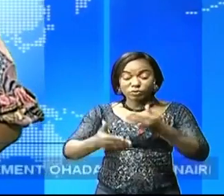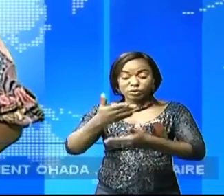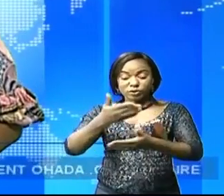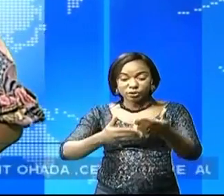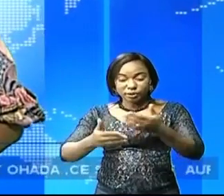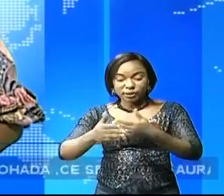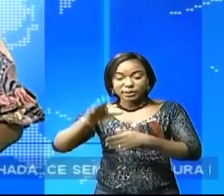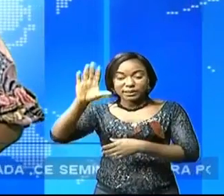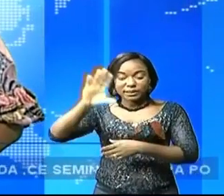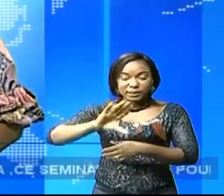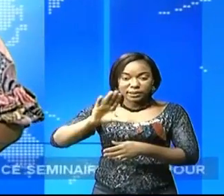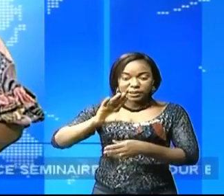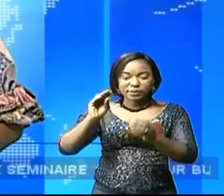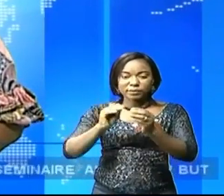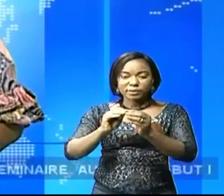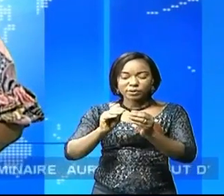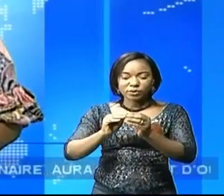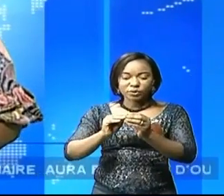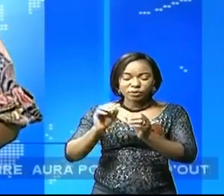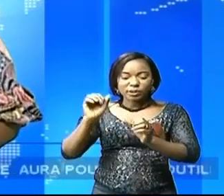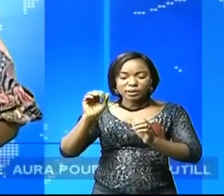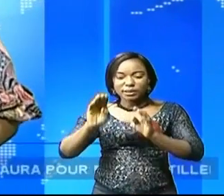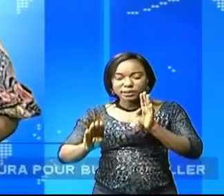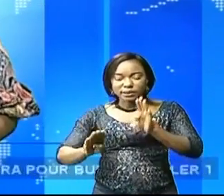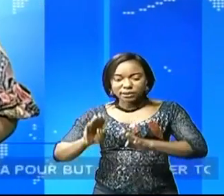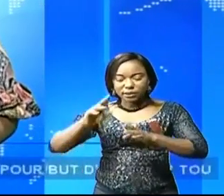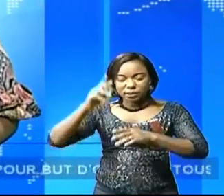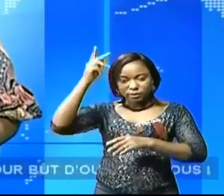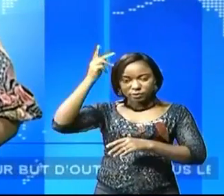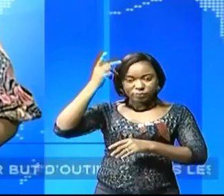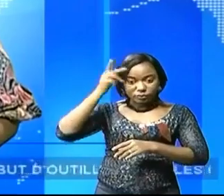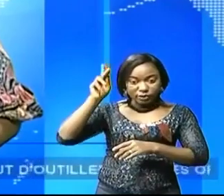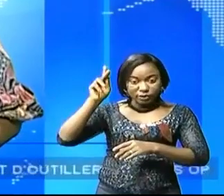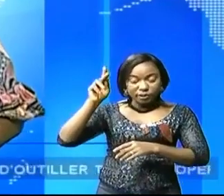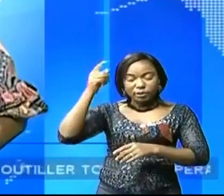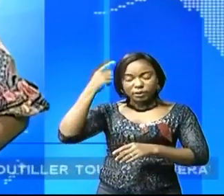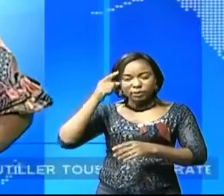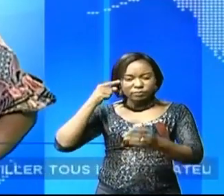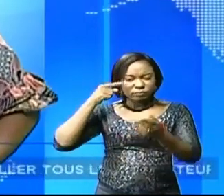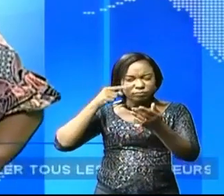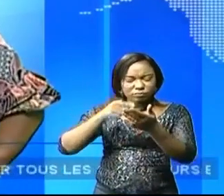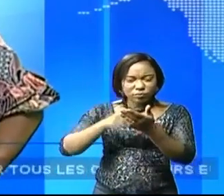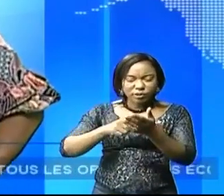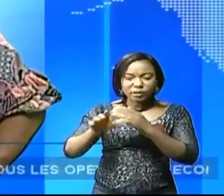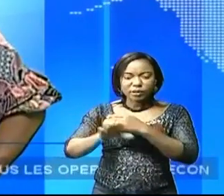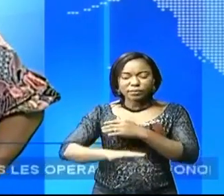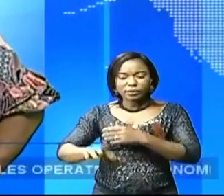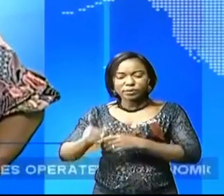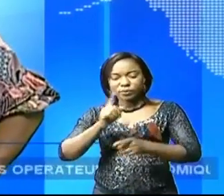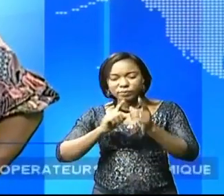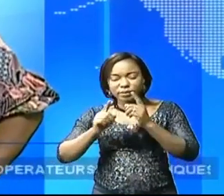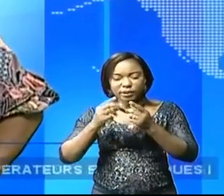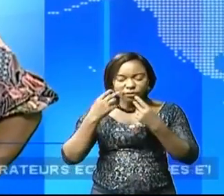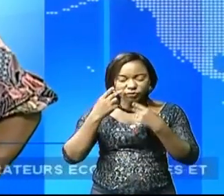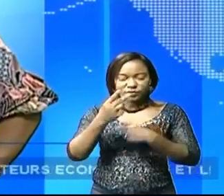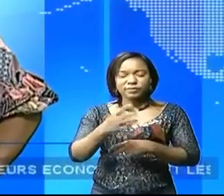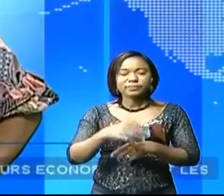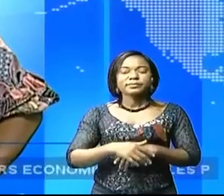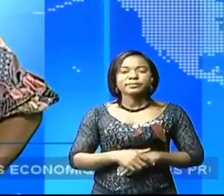la 5e édition de Sciences Politiques qui a mis un accent sur le pays post-conflit, nous dit Cédric Enina.